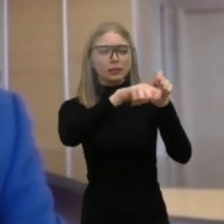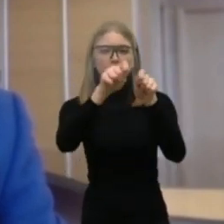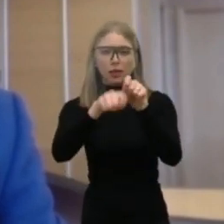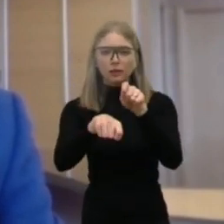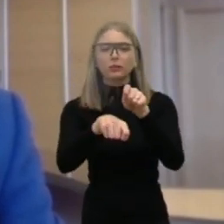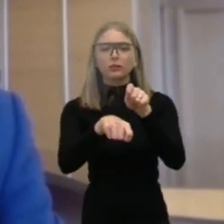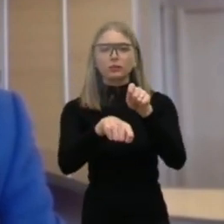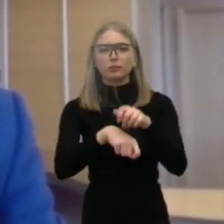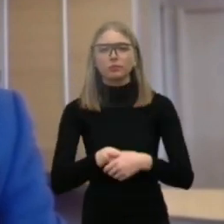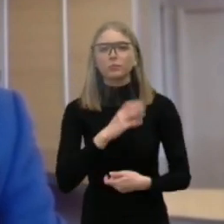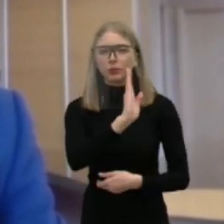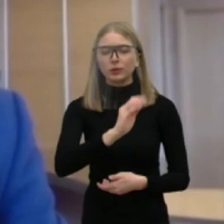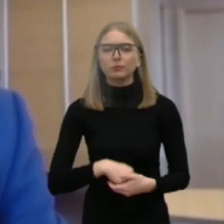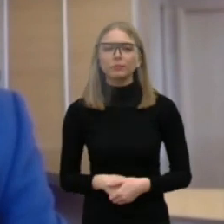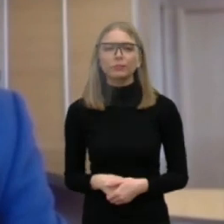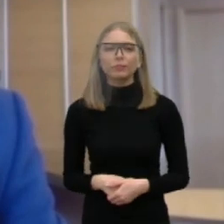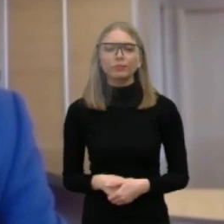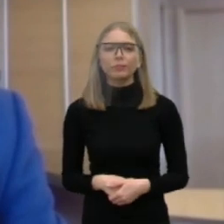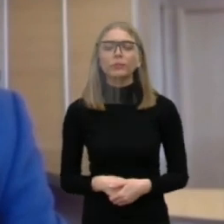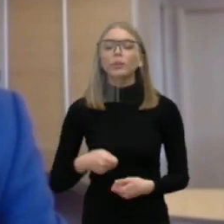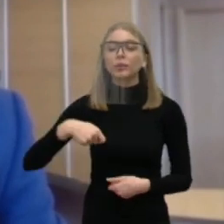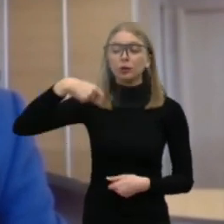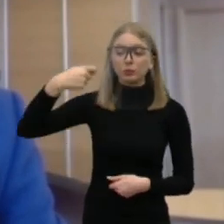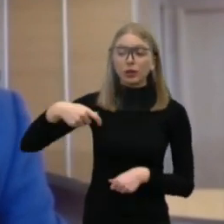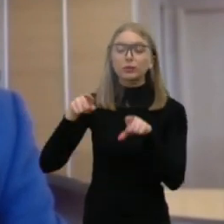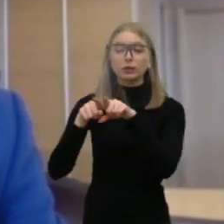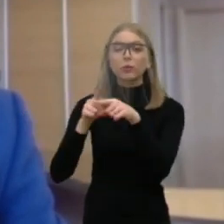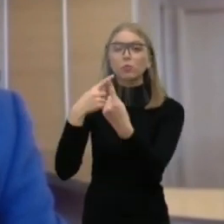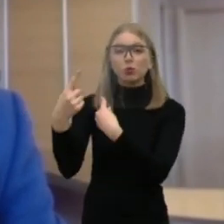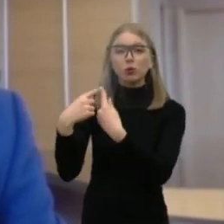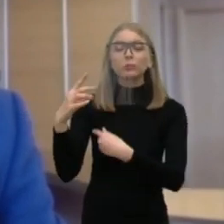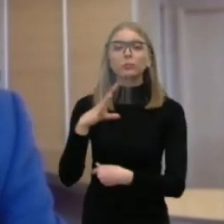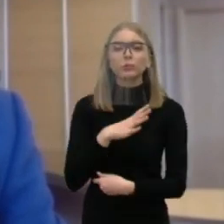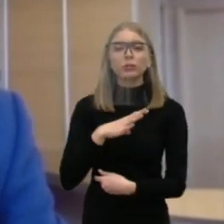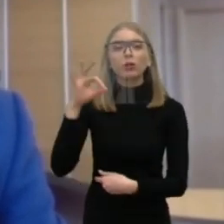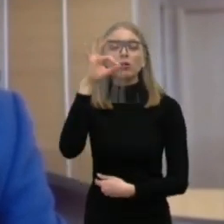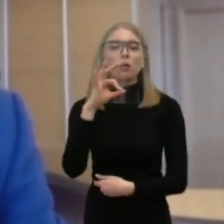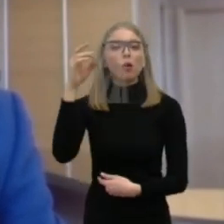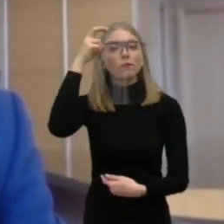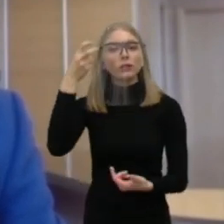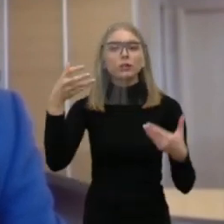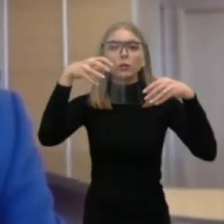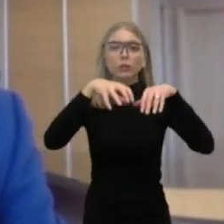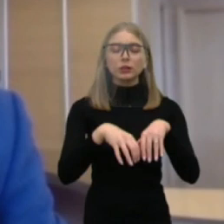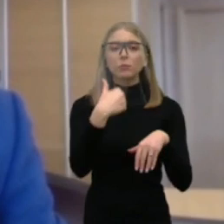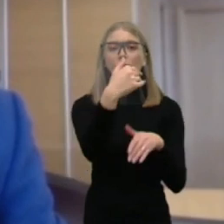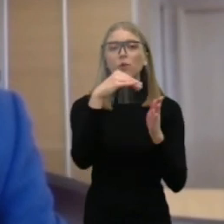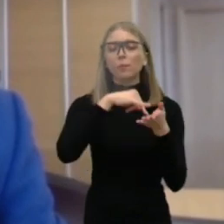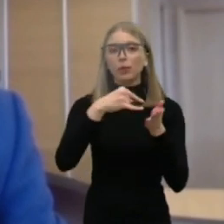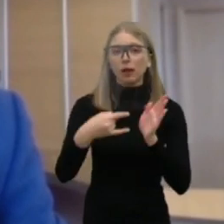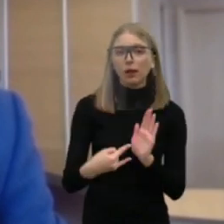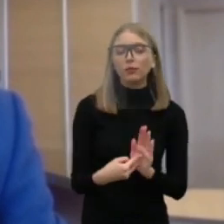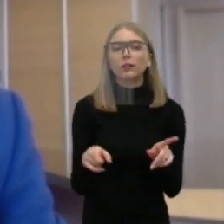konkretikos. Su prezidentu kalbėjom taip pat apie vyriausybės planus ir